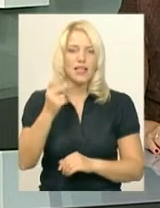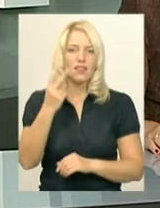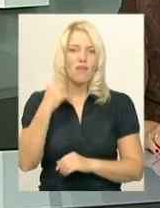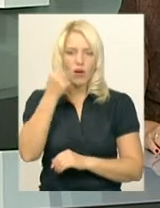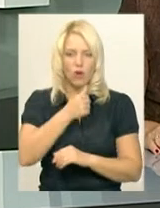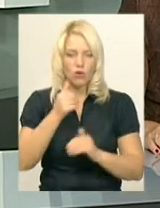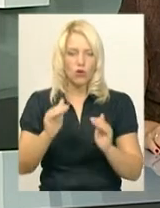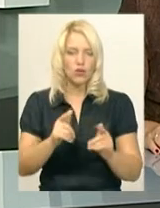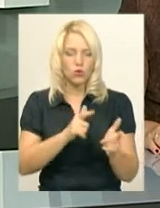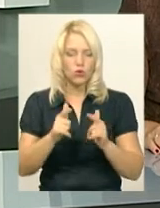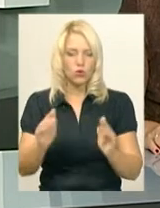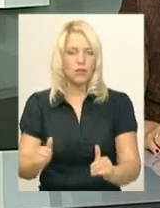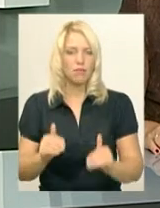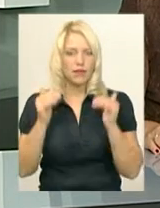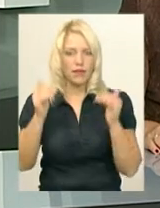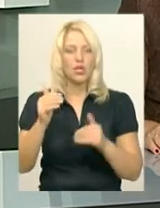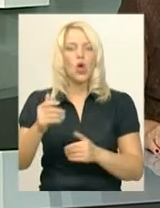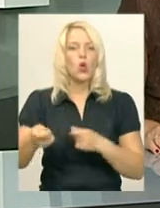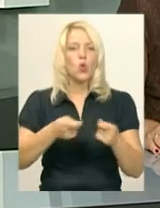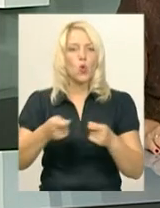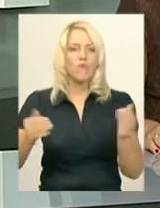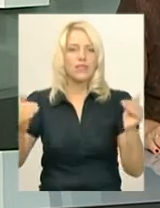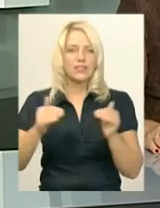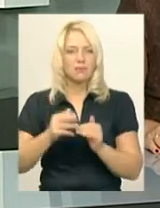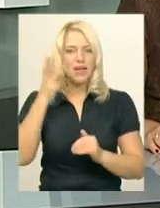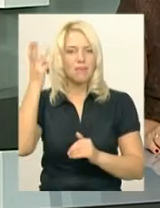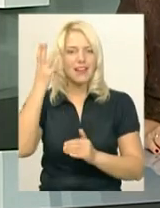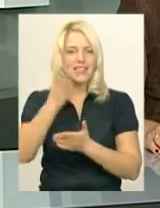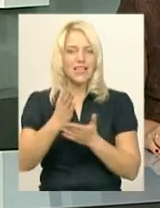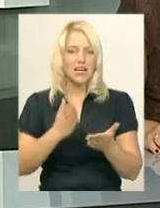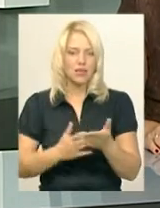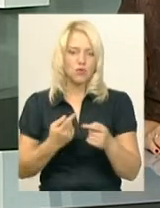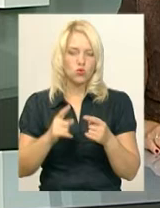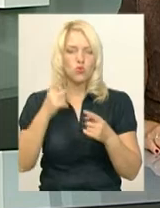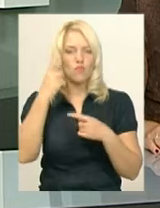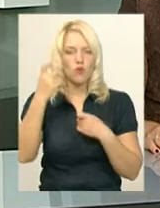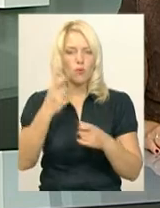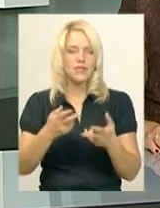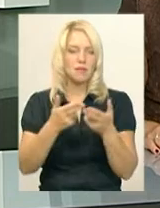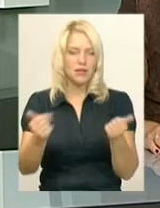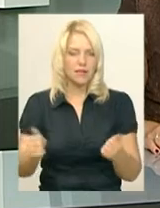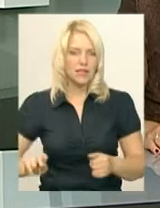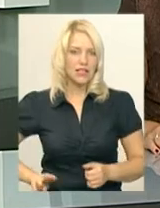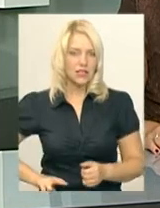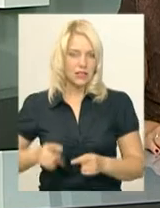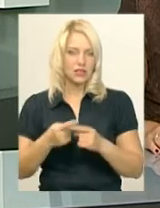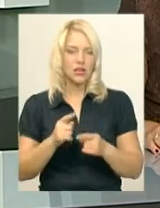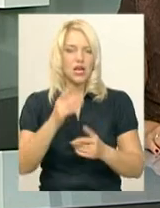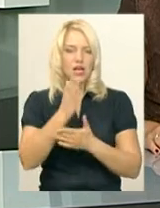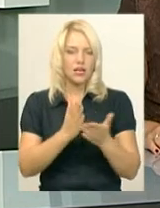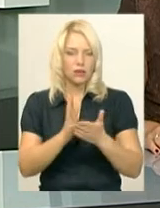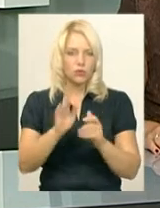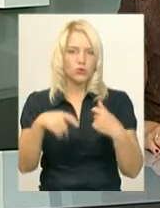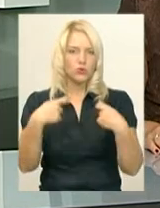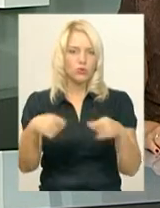найбільших виробників – торговий дім «Хамелецьк хліб». Цю інформацію нам підтвердив директор підприємства Валентин Романенко. Хліб завод відпускатиме